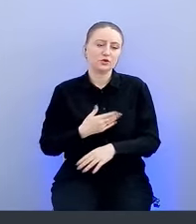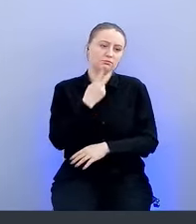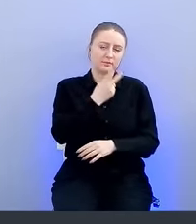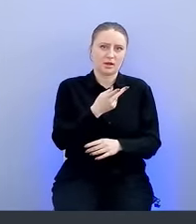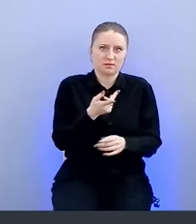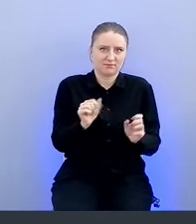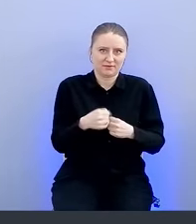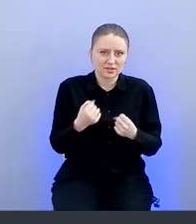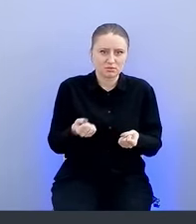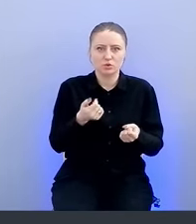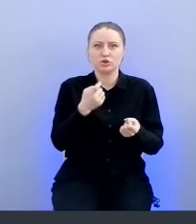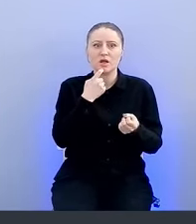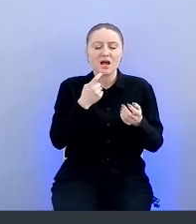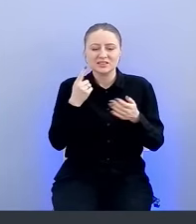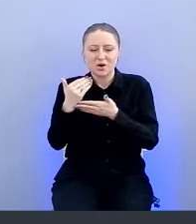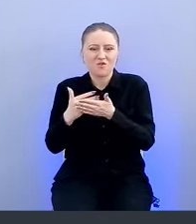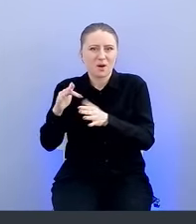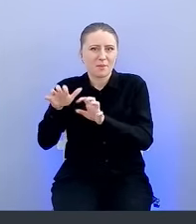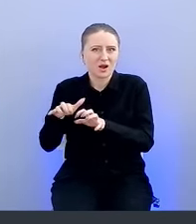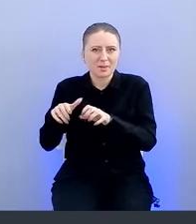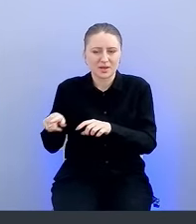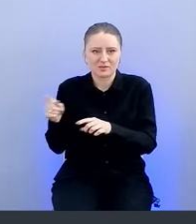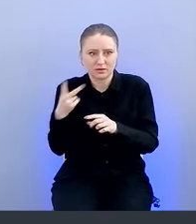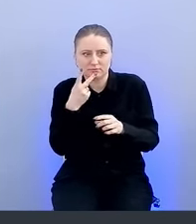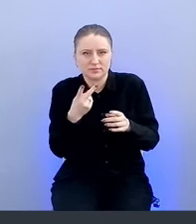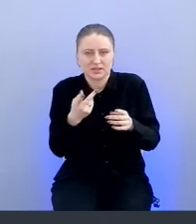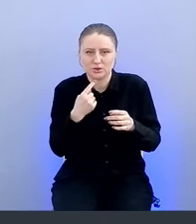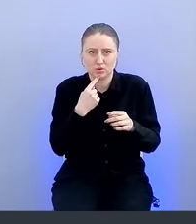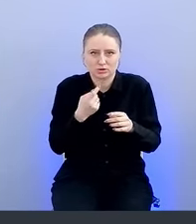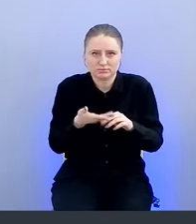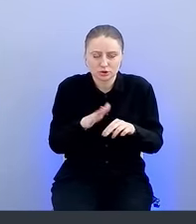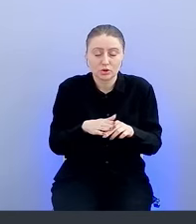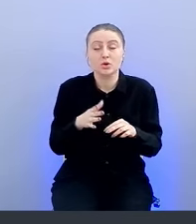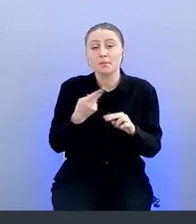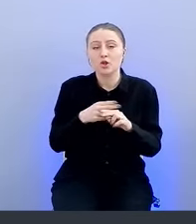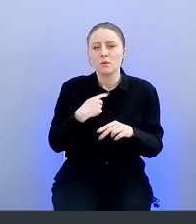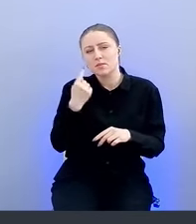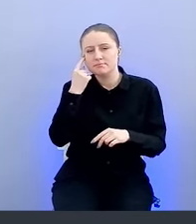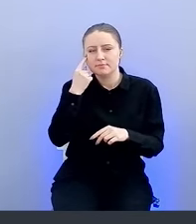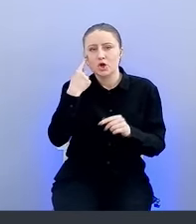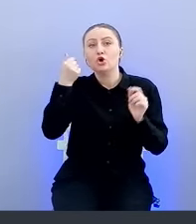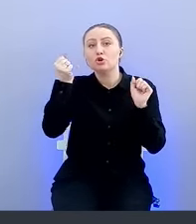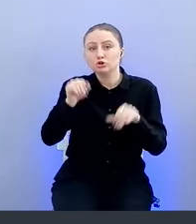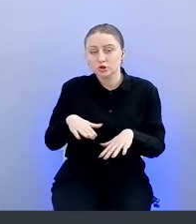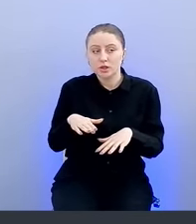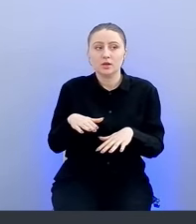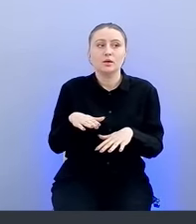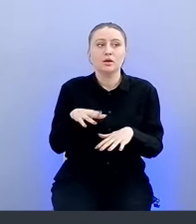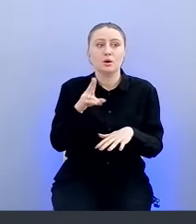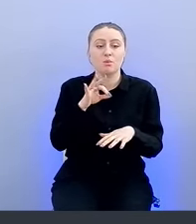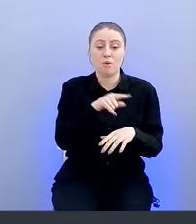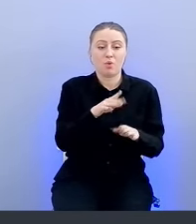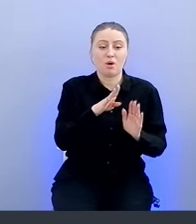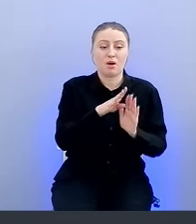сложно, растет и количество языков программирования. И в какой-то момент мы решили решение по application